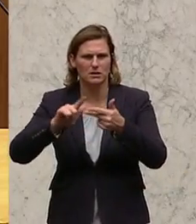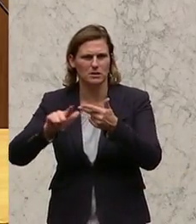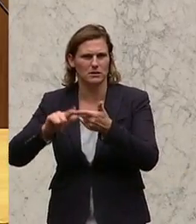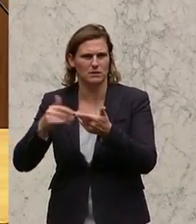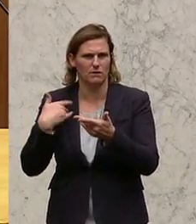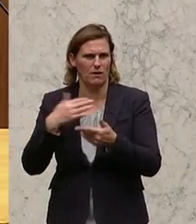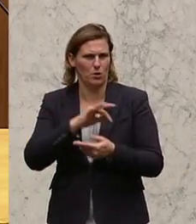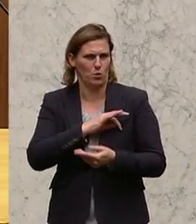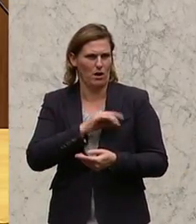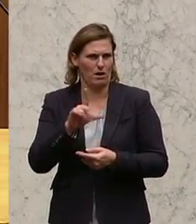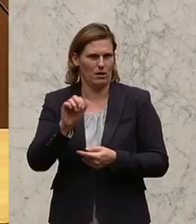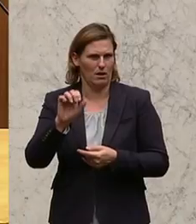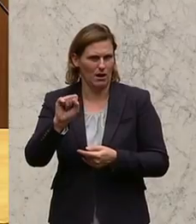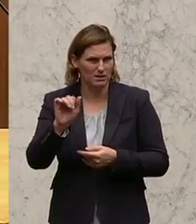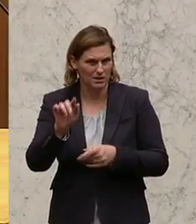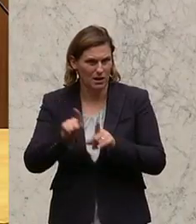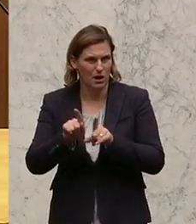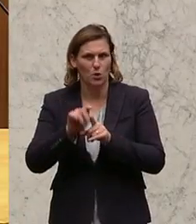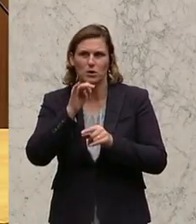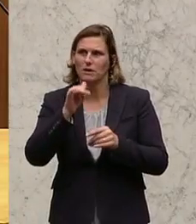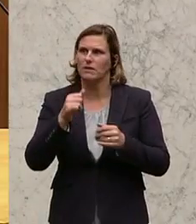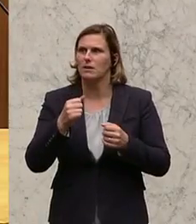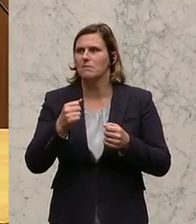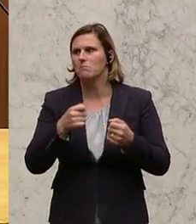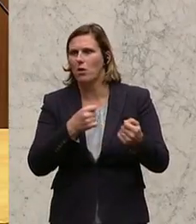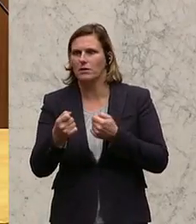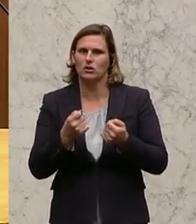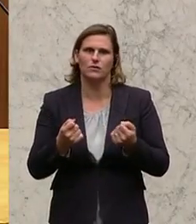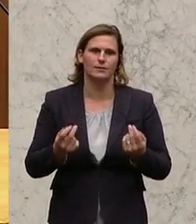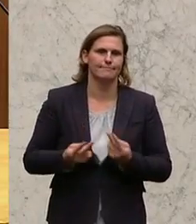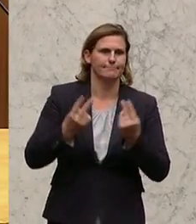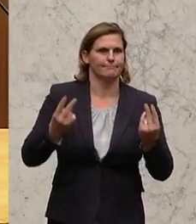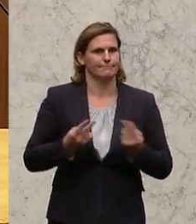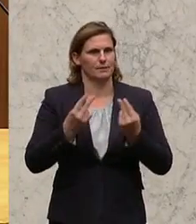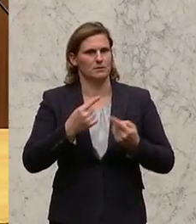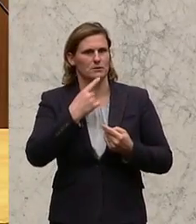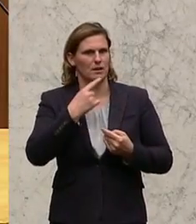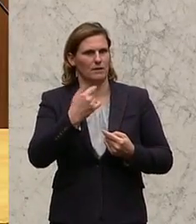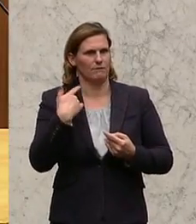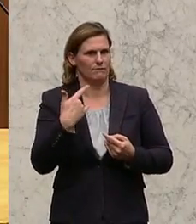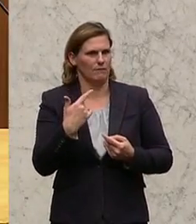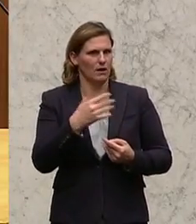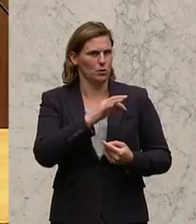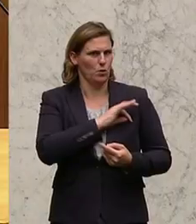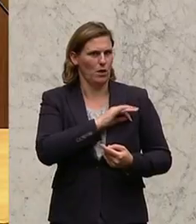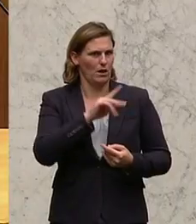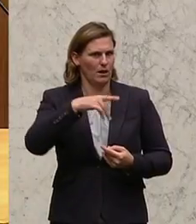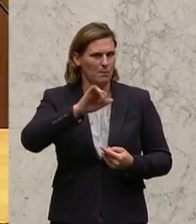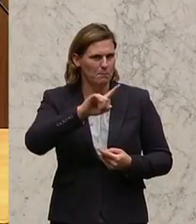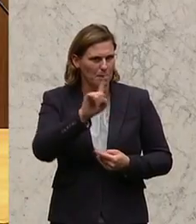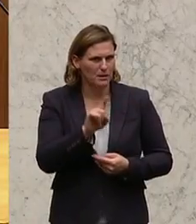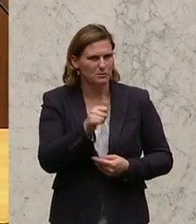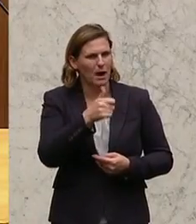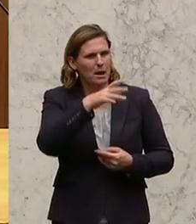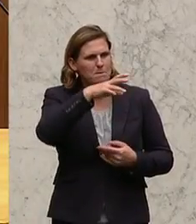Lassar, aber auch nicht durch populistische Äußerungen, wie vom Kollegen Pilz, der einem